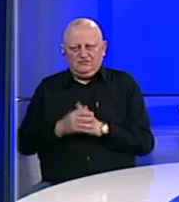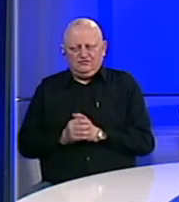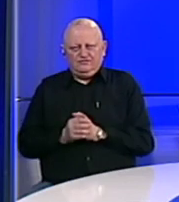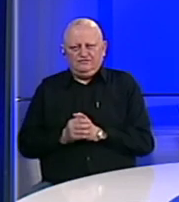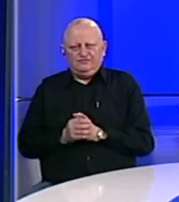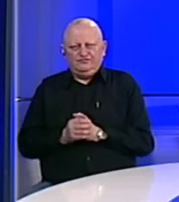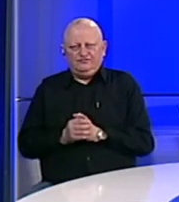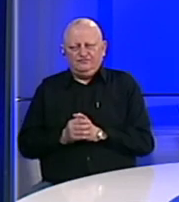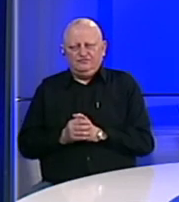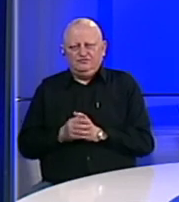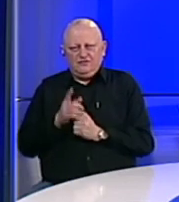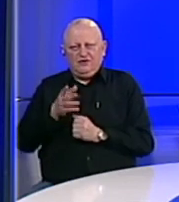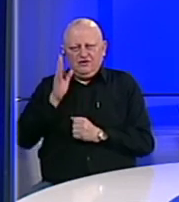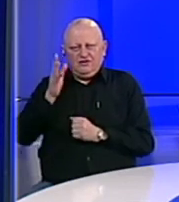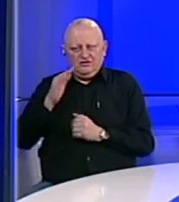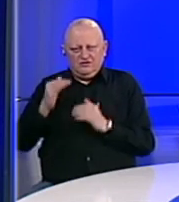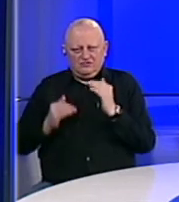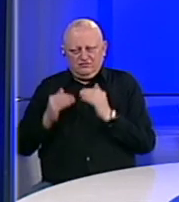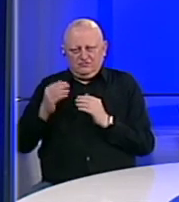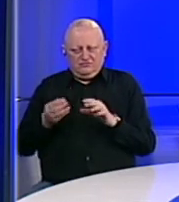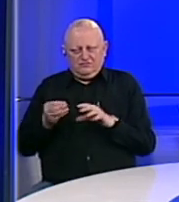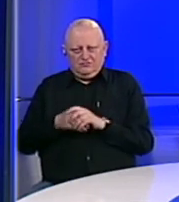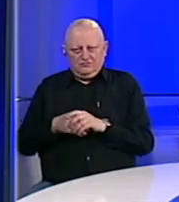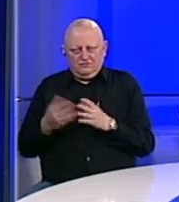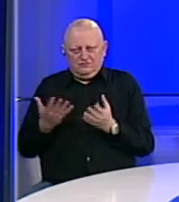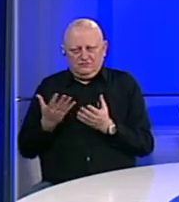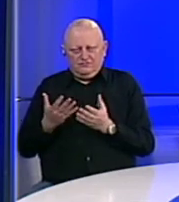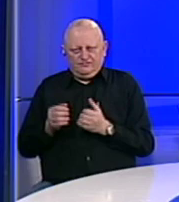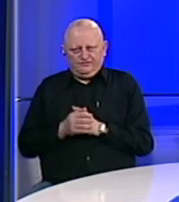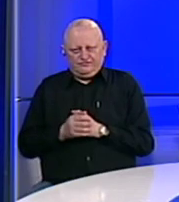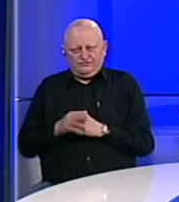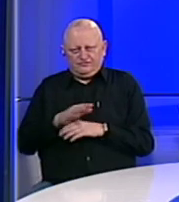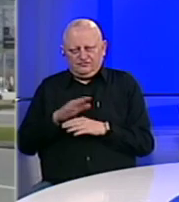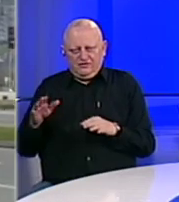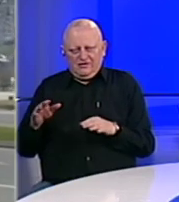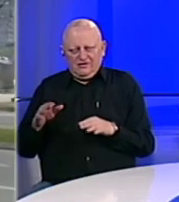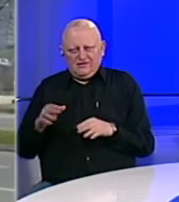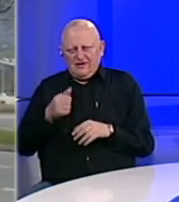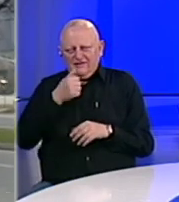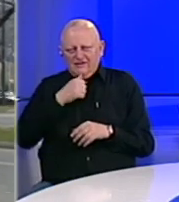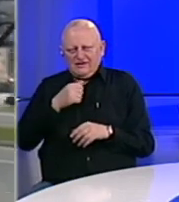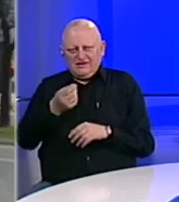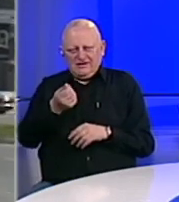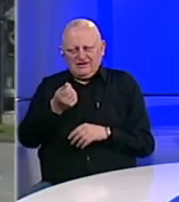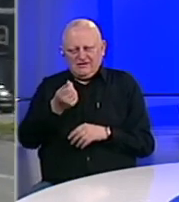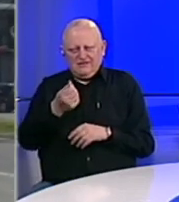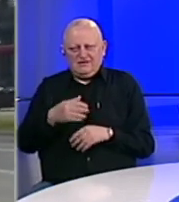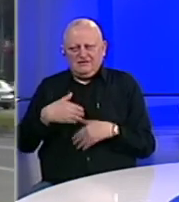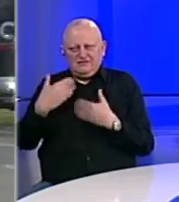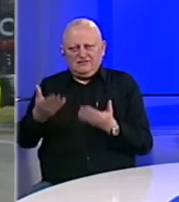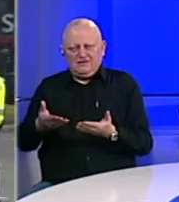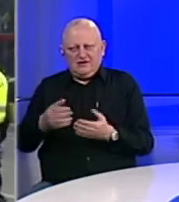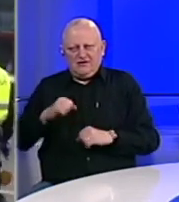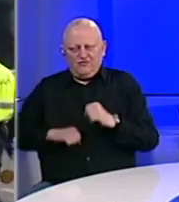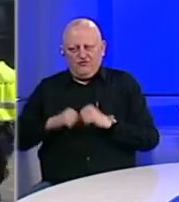i da će se ići u rebalans budžeta kako bi se sva raspoloživa finansijska sredstva stavila